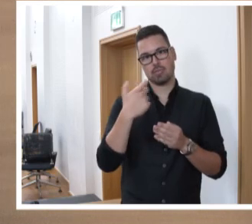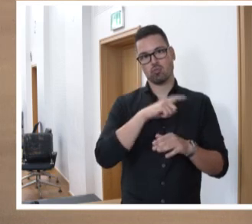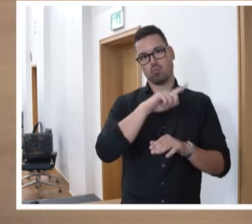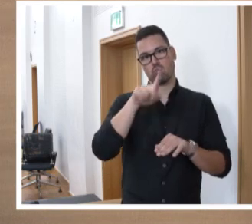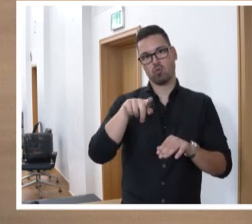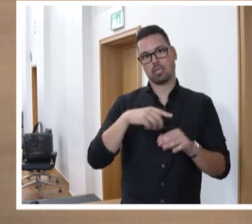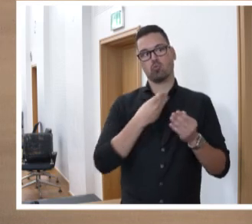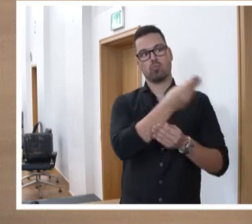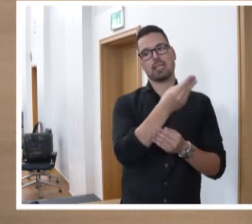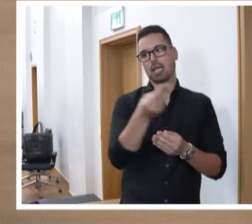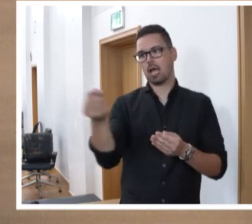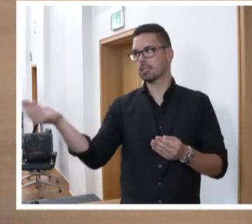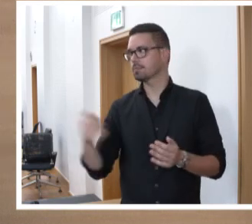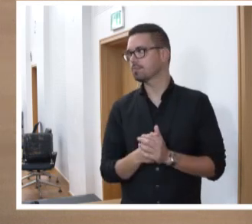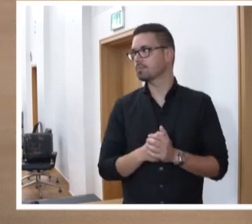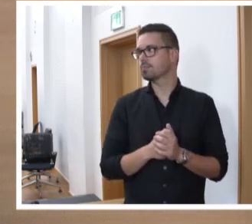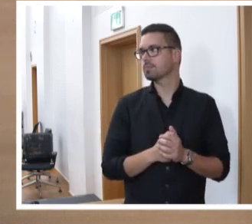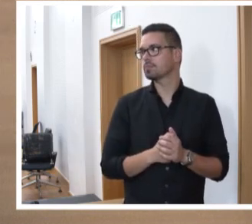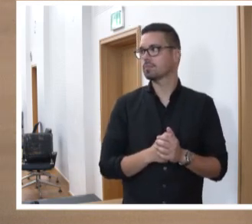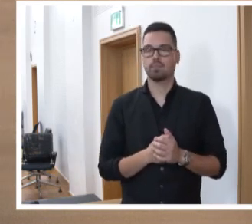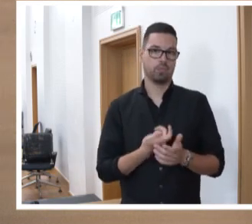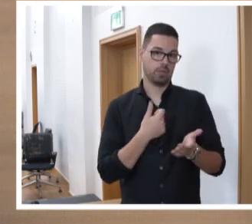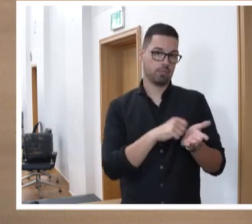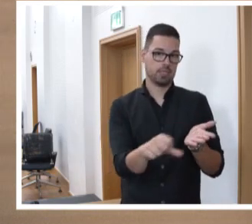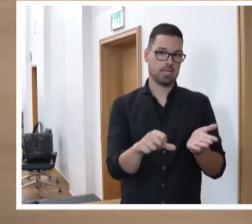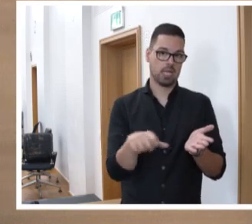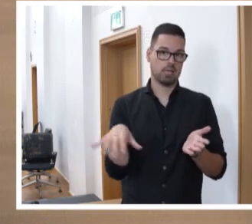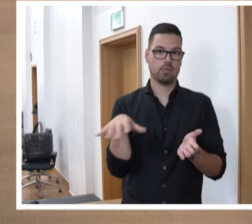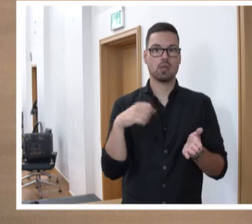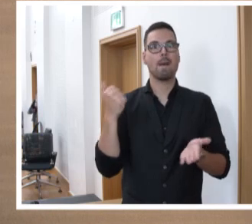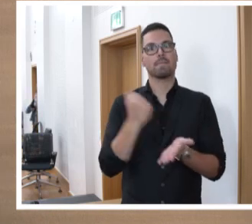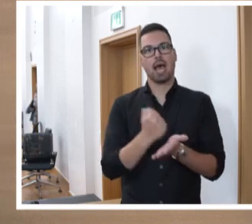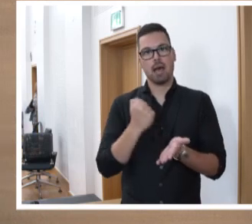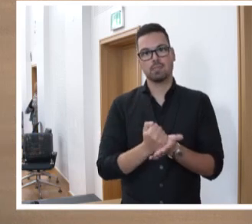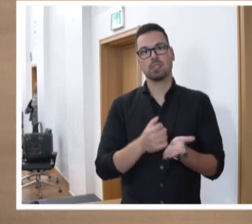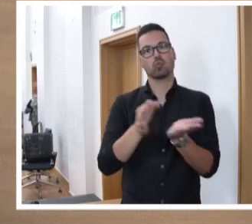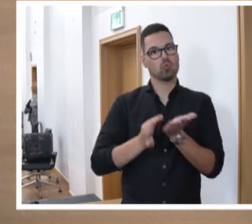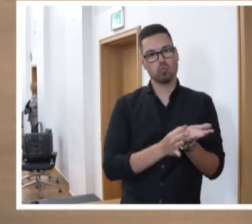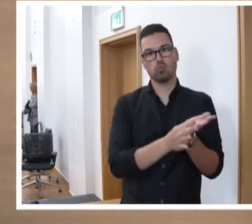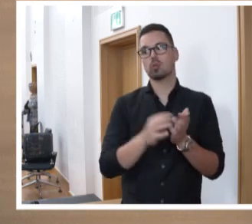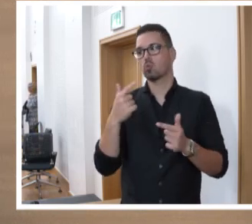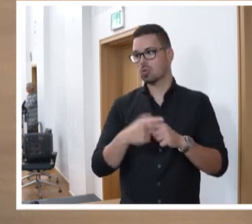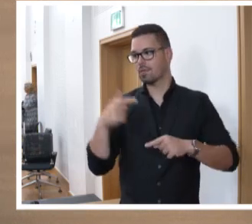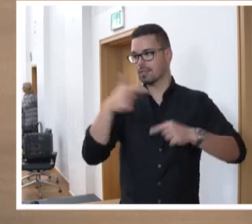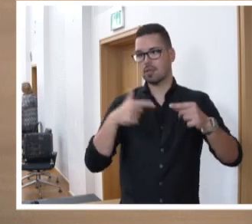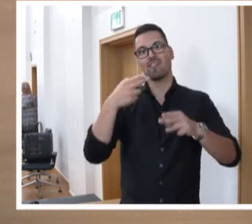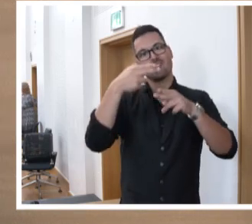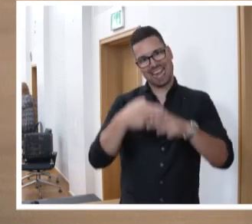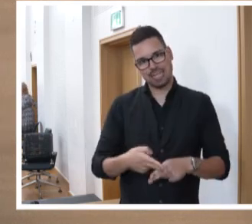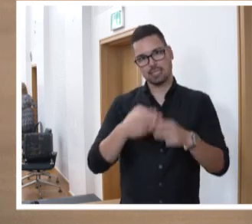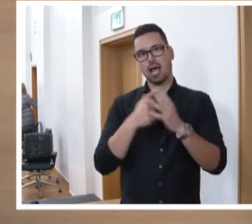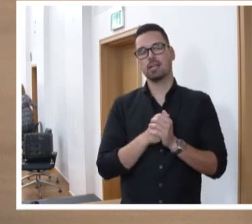Die Besoldung der Beamtinnen und Beamten im Land und den Kommunen sowie die Versorgung der Pensionärinnen und